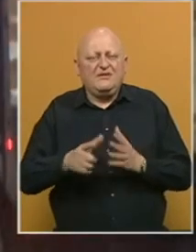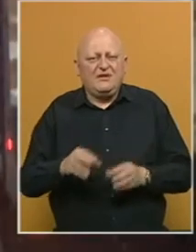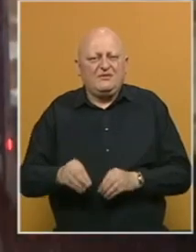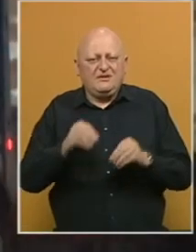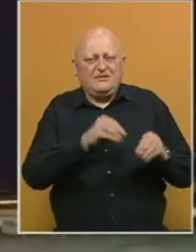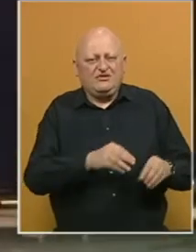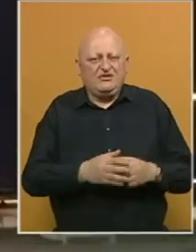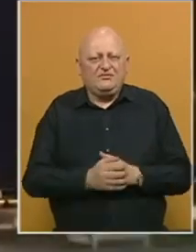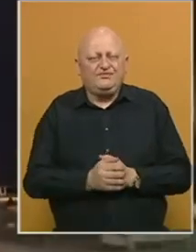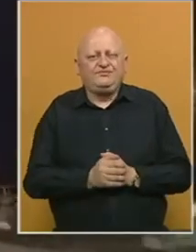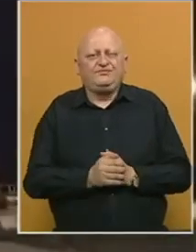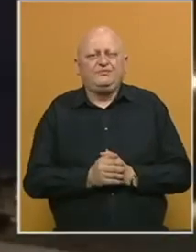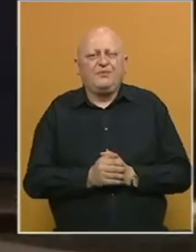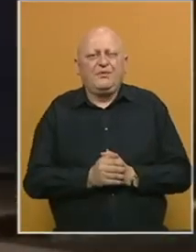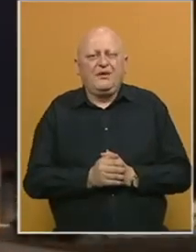privremeni smještaj.